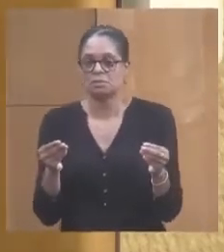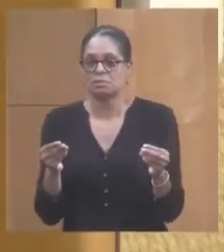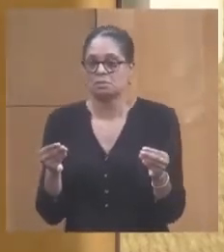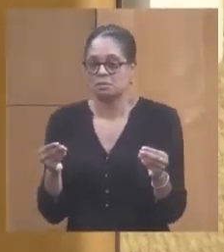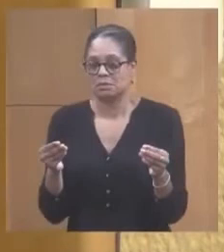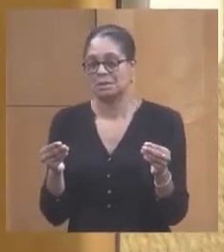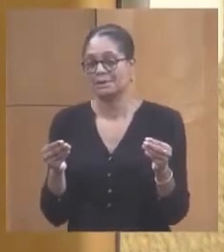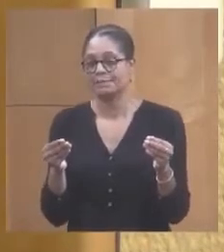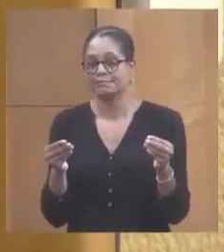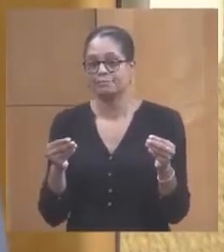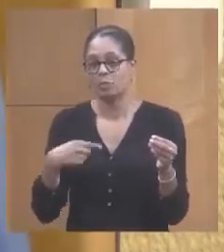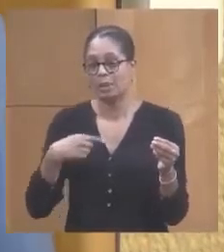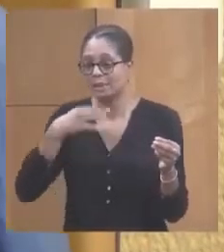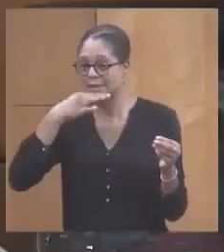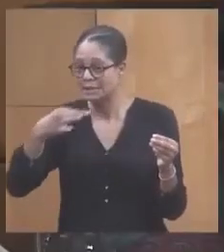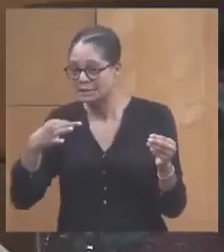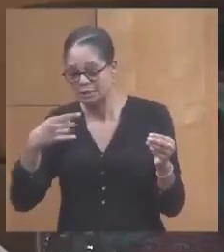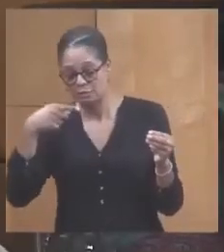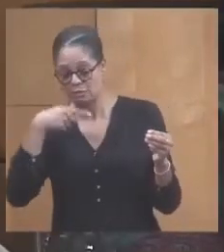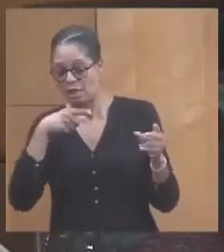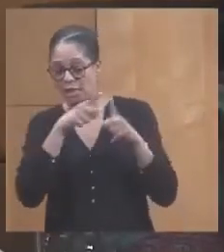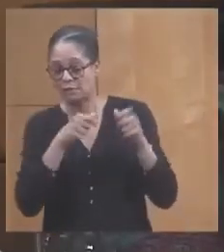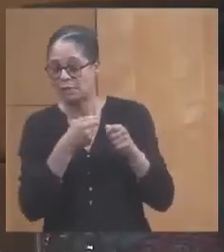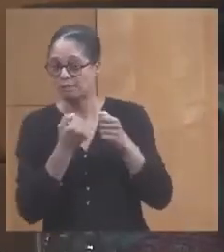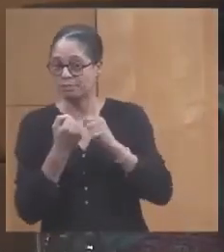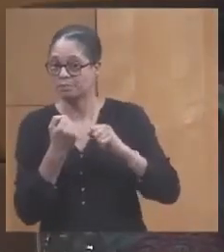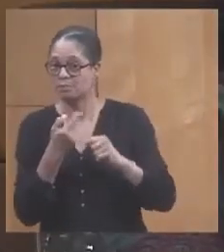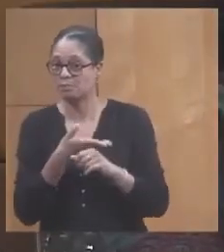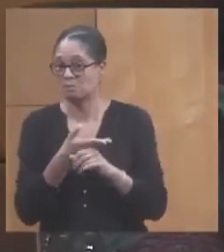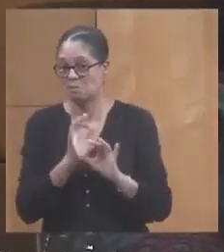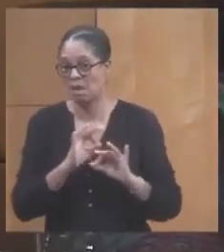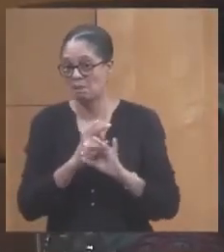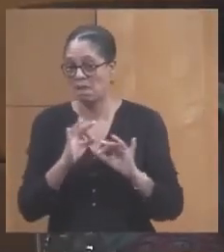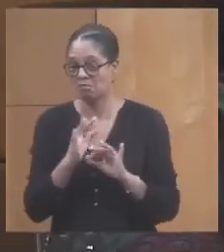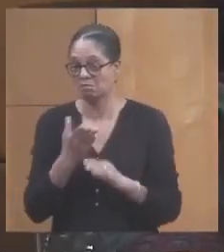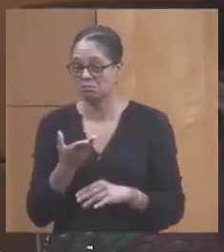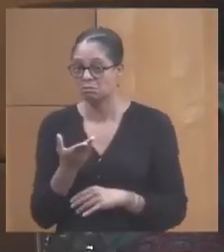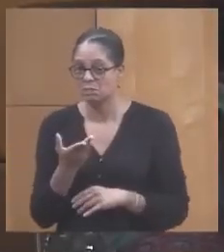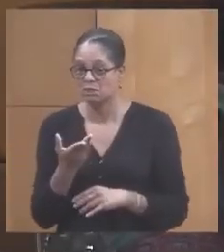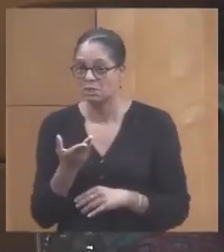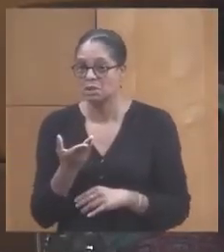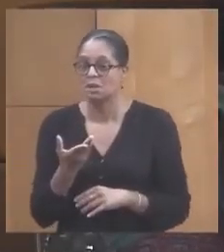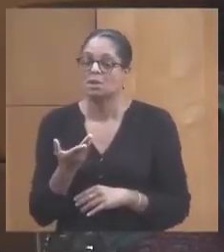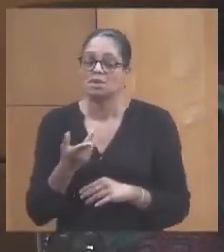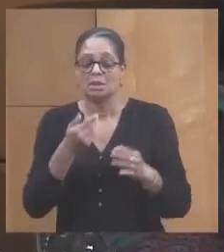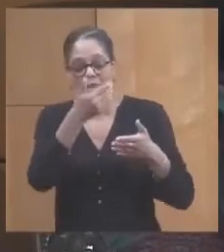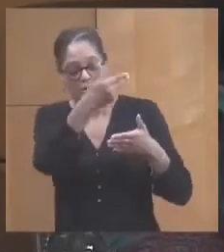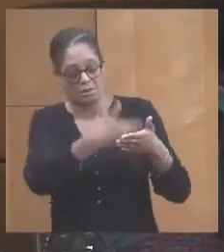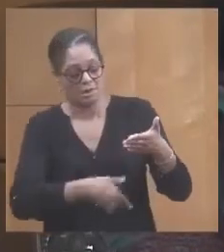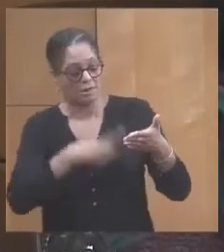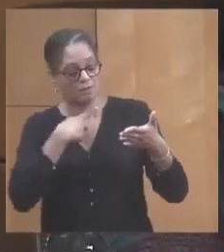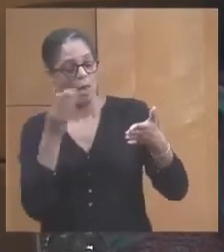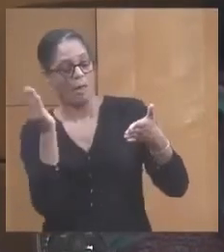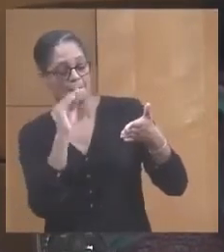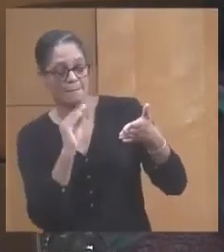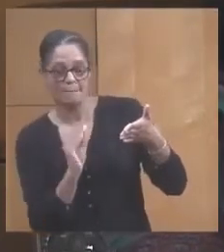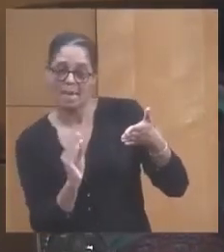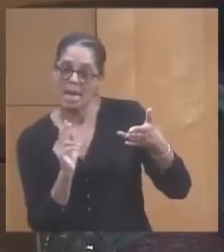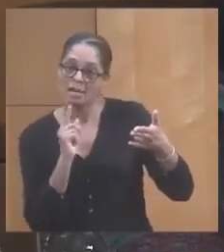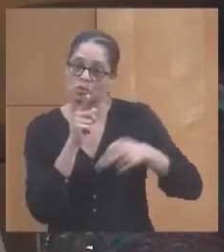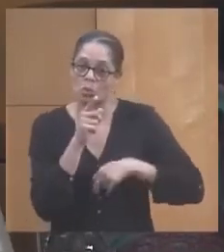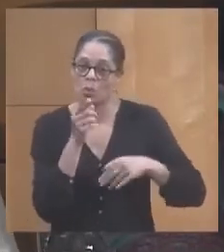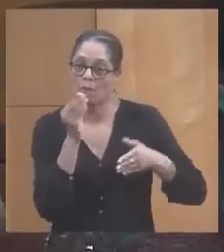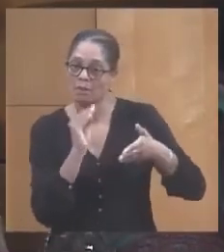que vous ne le respectez pas. Donc, mettez-le à jour et faites les choses que vous promettez.